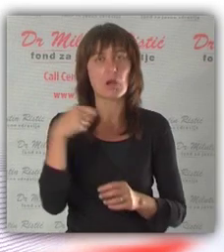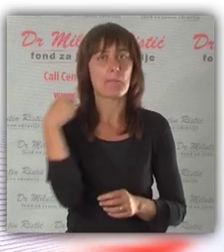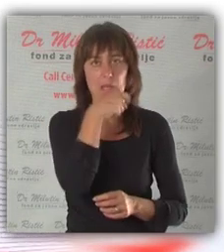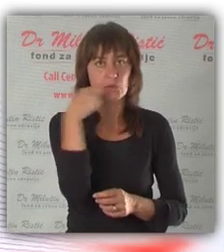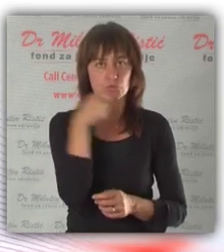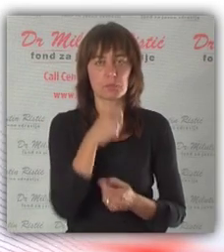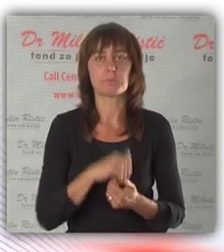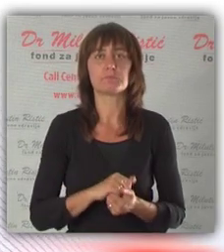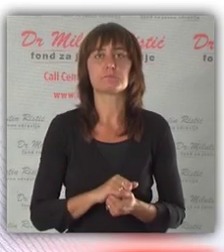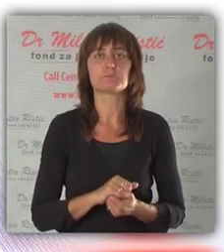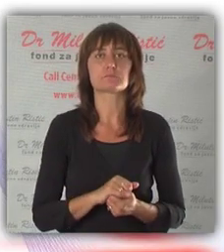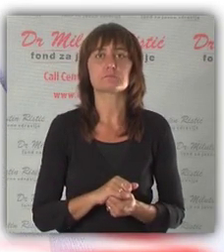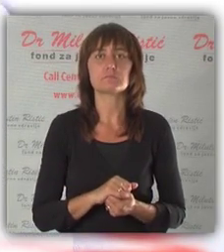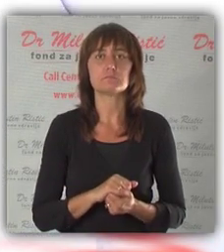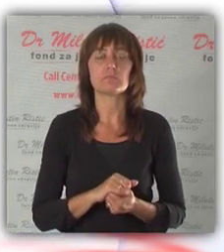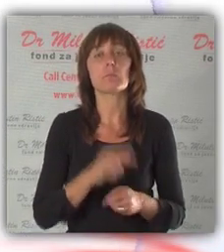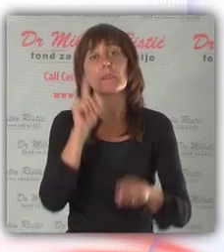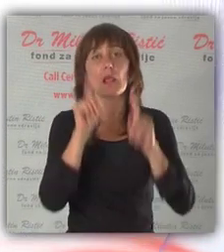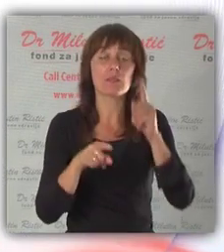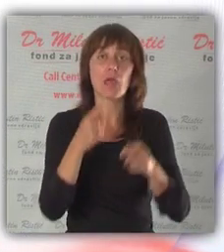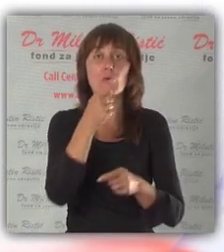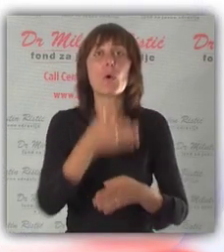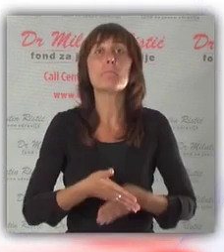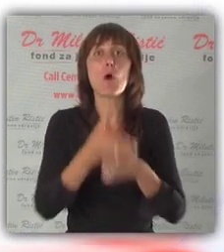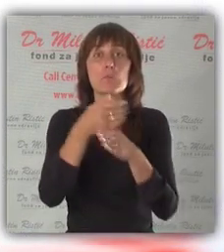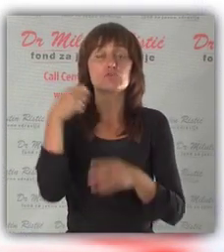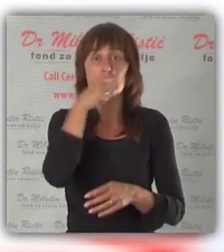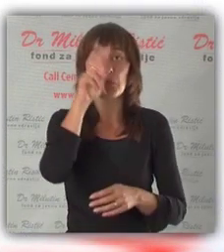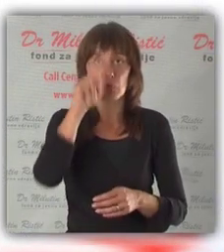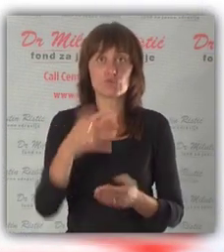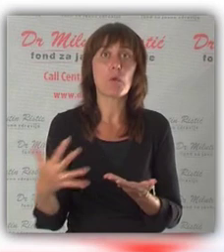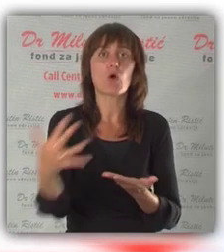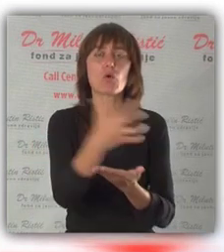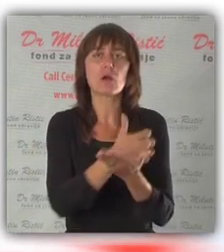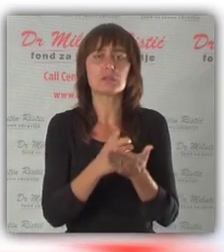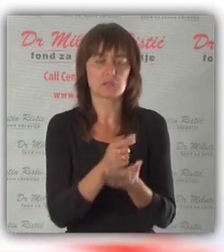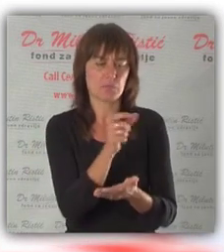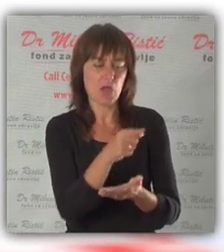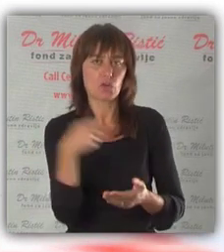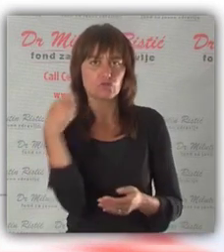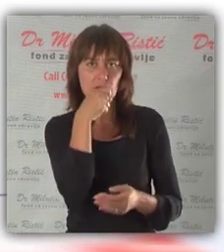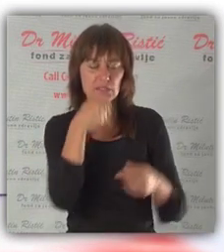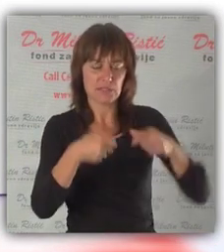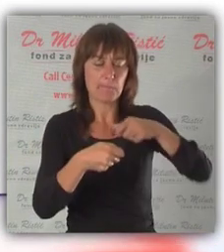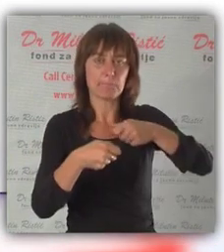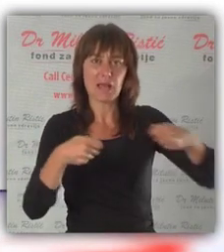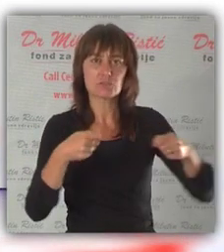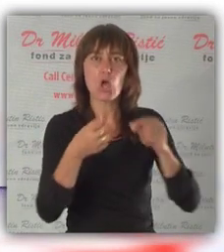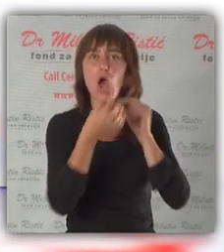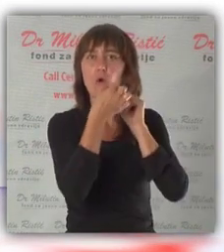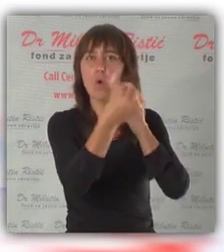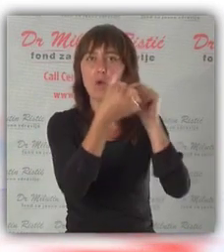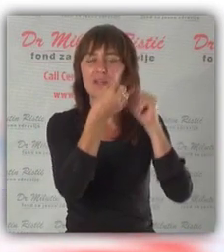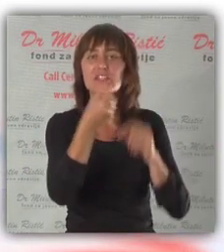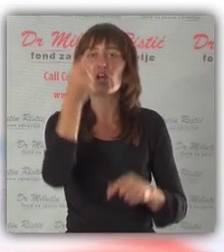treba izbaciti potom. Za neku pomoć kod pranja zuba možemo koristiti, pored četkice i paste,